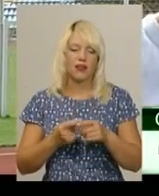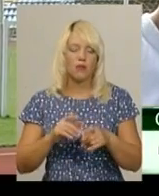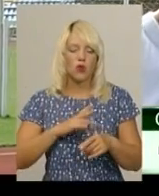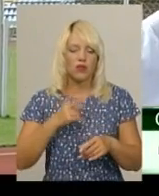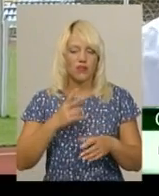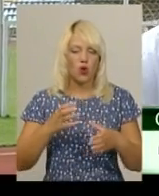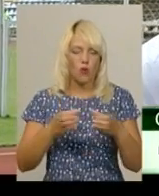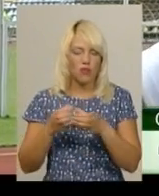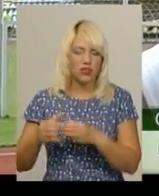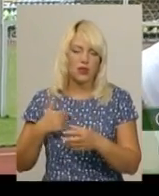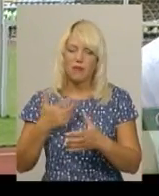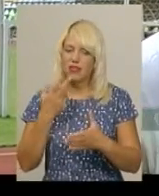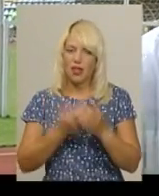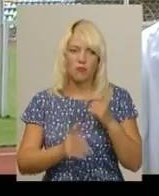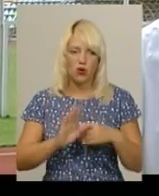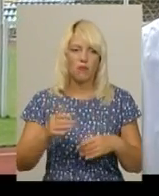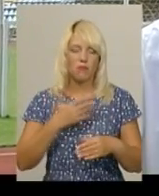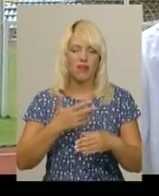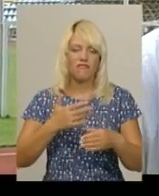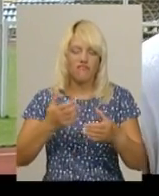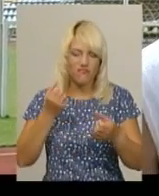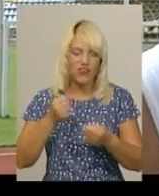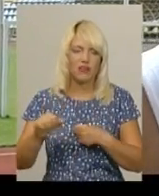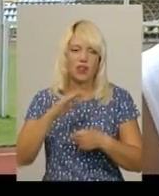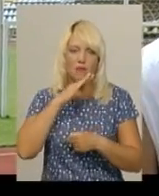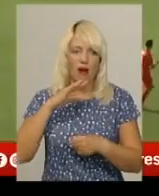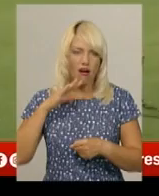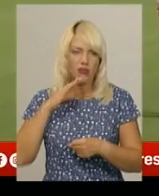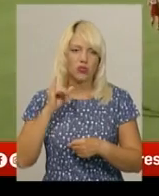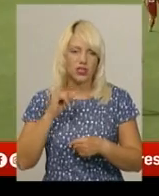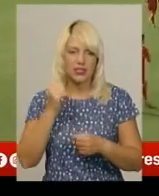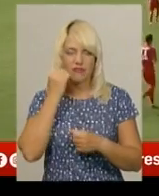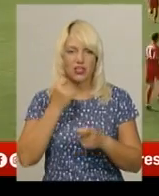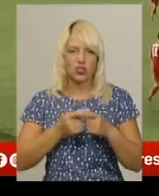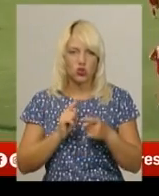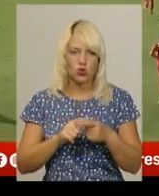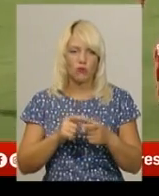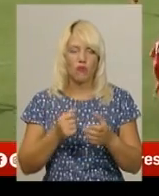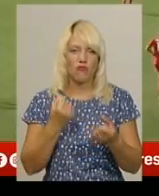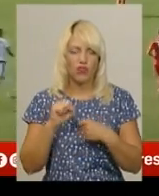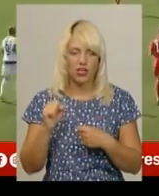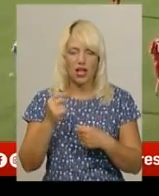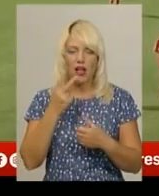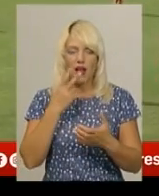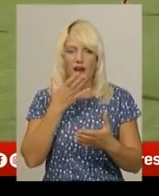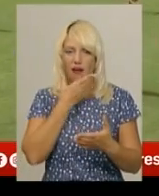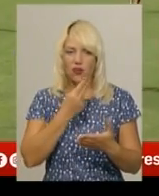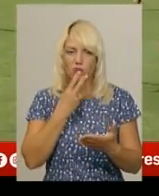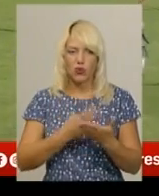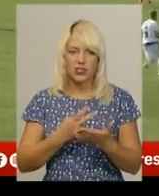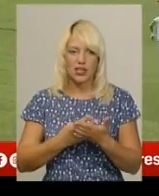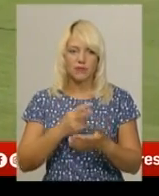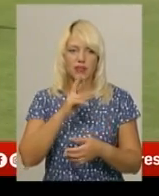борьбу, ми виграли багато подборів. Я думаю, завдяки цьому і виграли. Хорошо проявили себе Ян